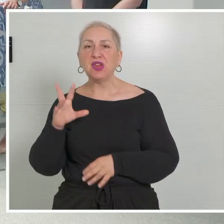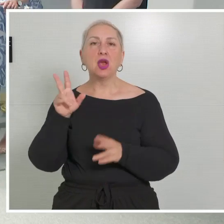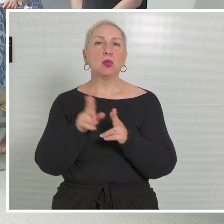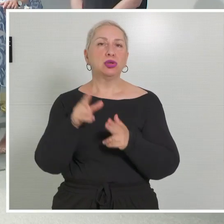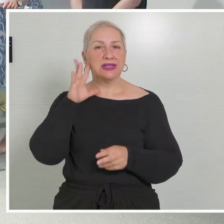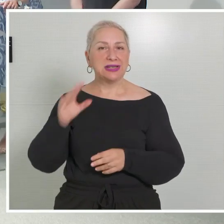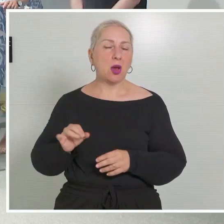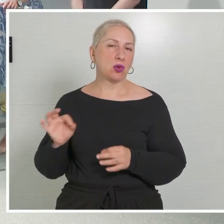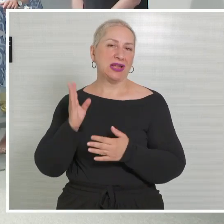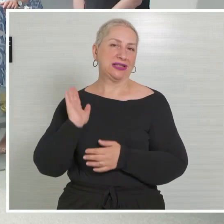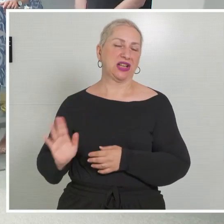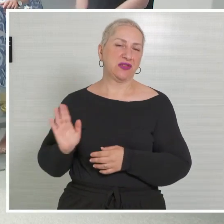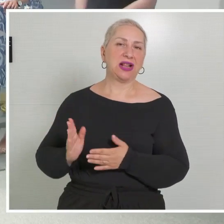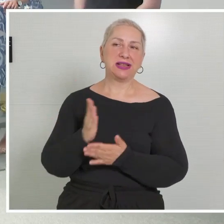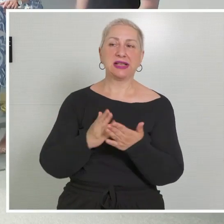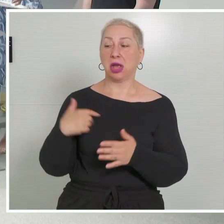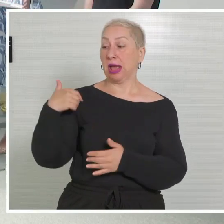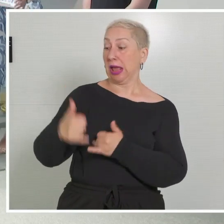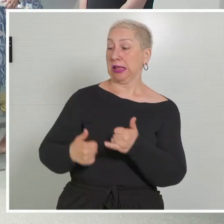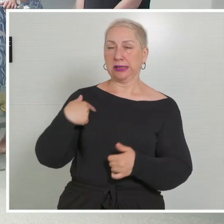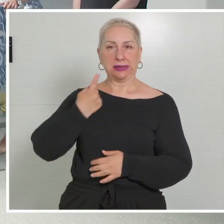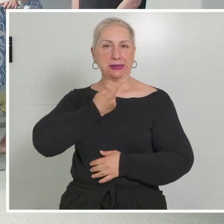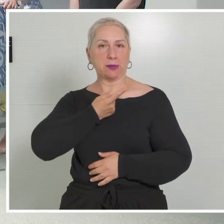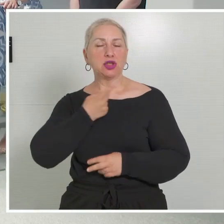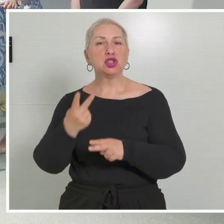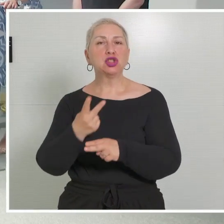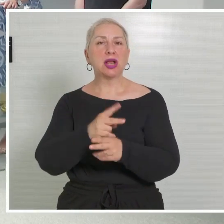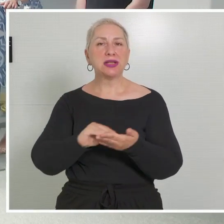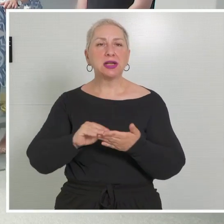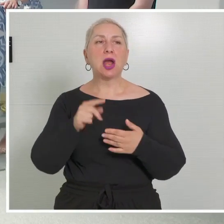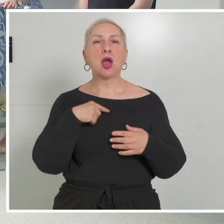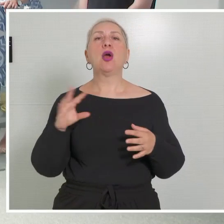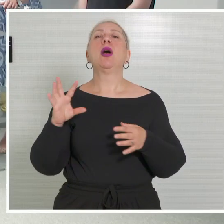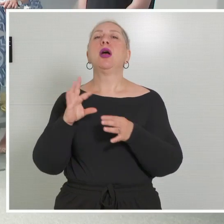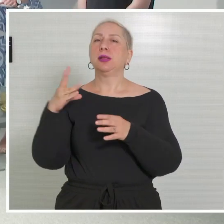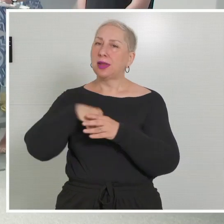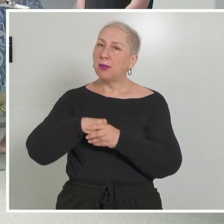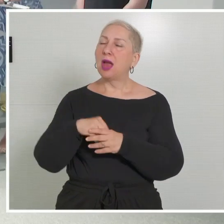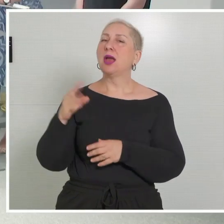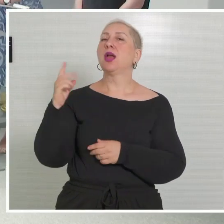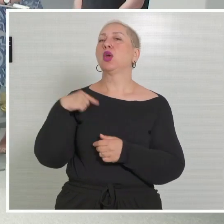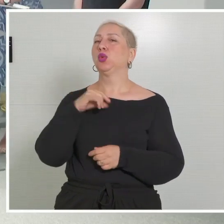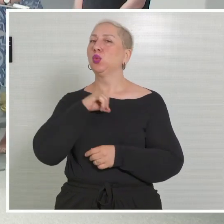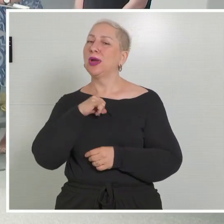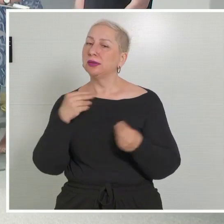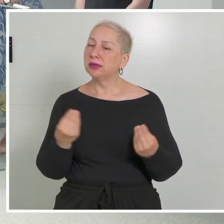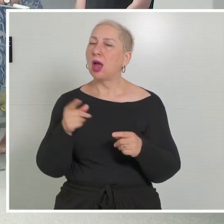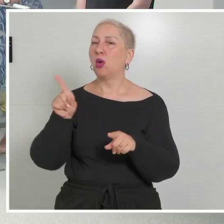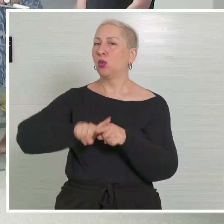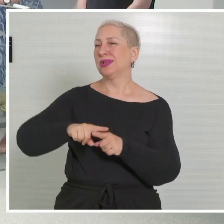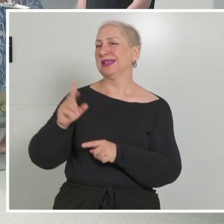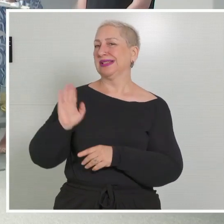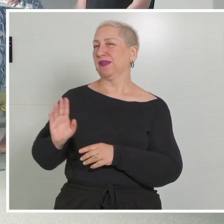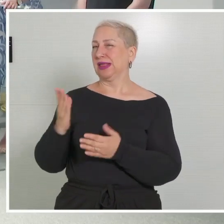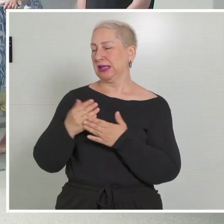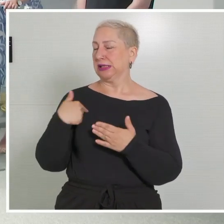ziemlich genau einem Jahr darf ich nun als Staatssekretärin neben den Jugendagenten auch für den Zivildienst zuständig sein. Und es freut mich, dass